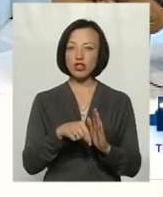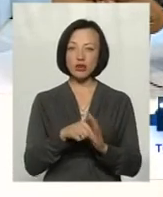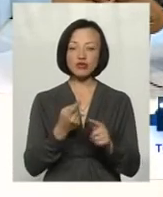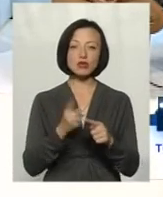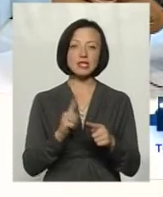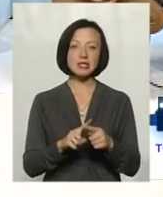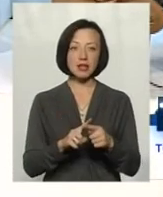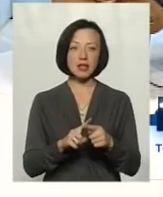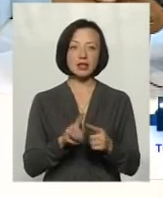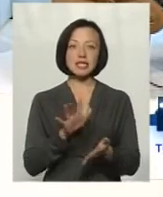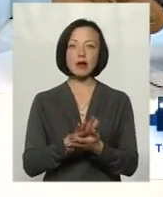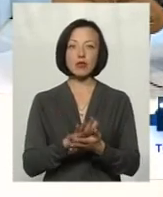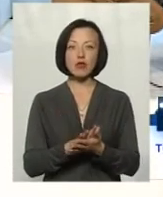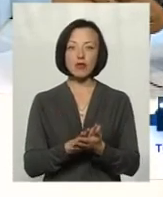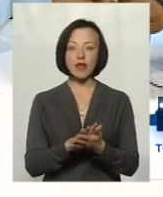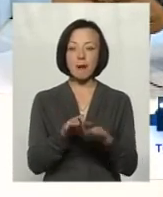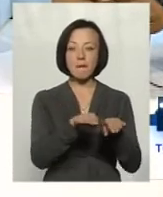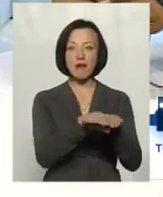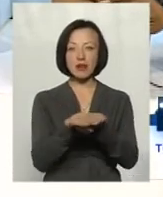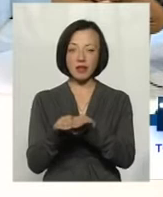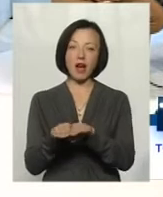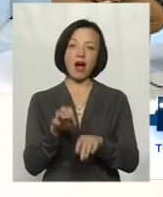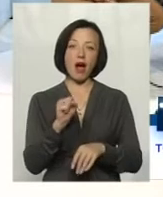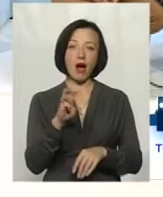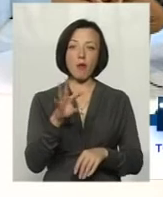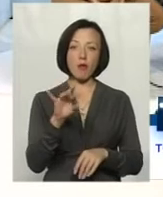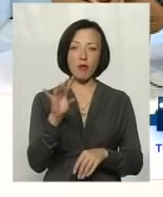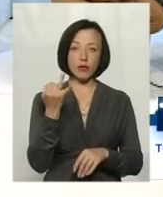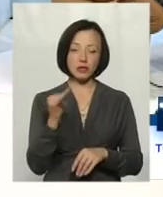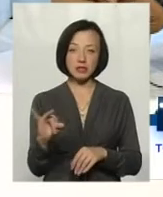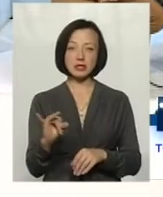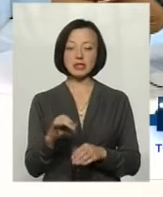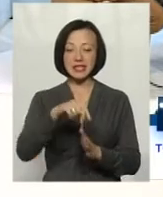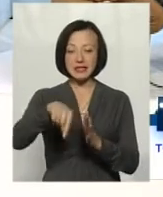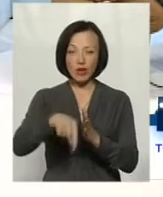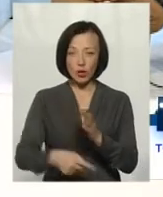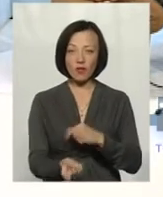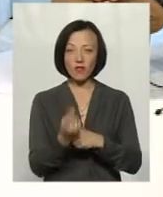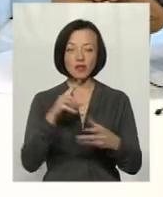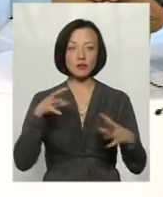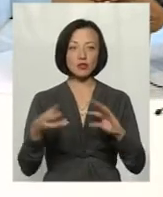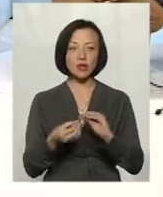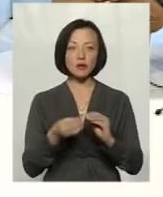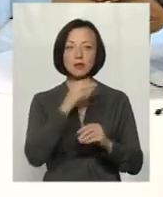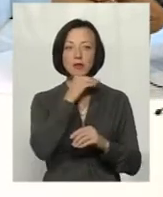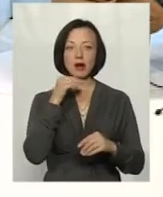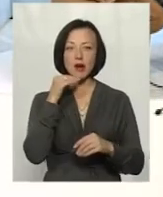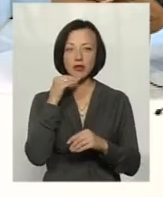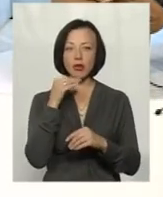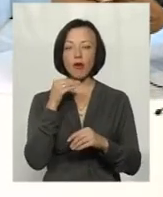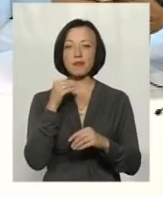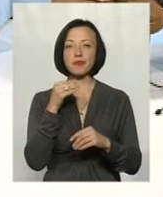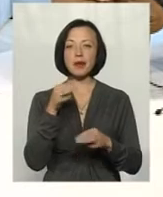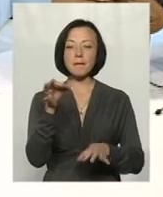що це забруднення поверхневе. У нас амонії йде свердловин внаслідок того, що дуже багато органіки є